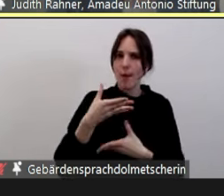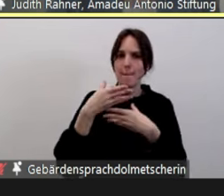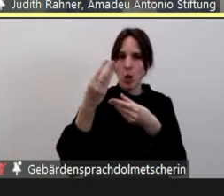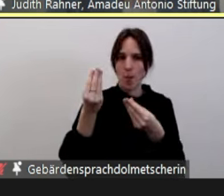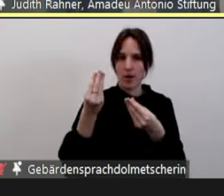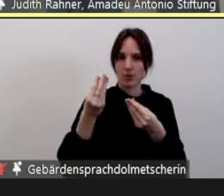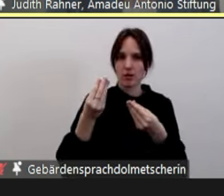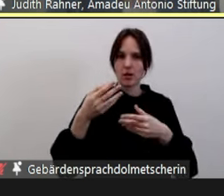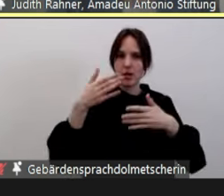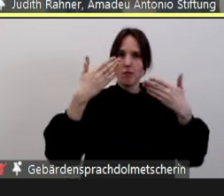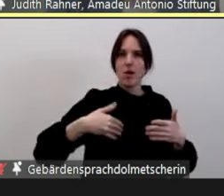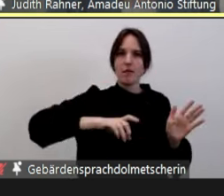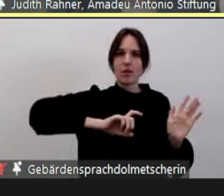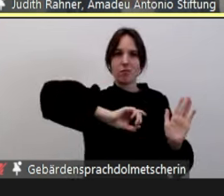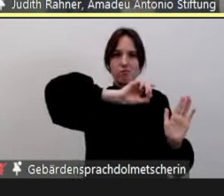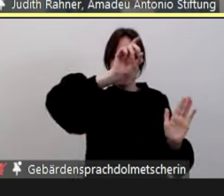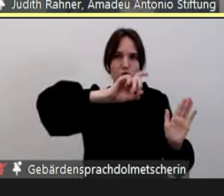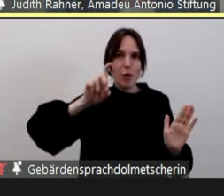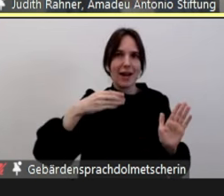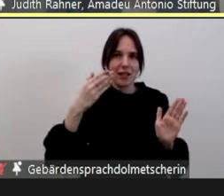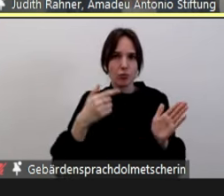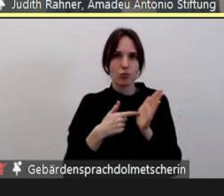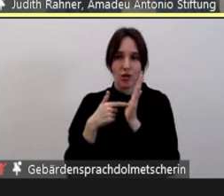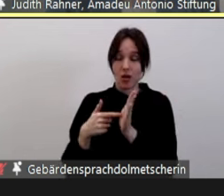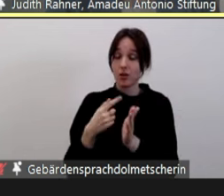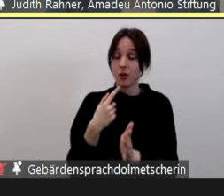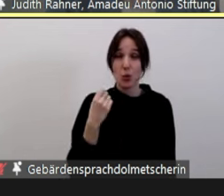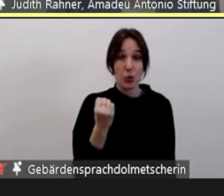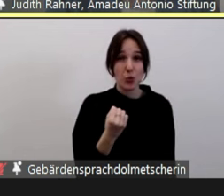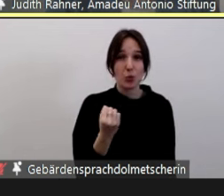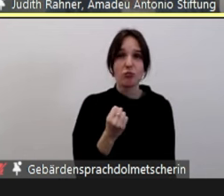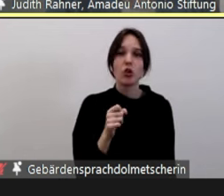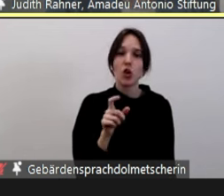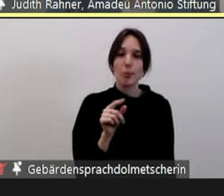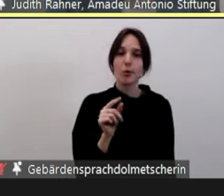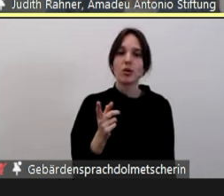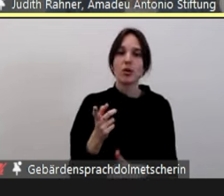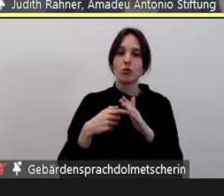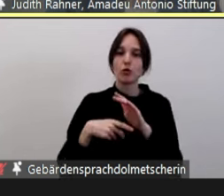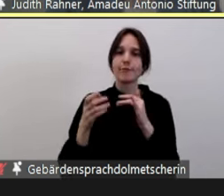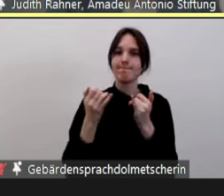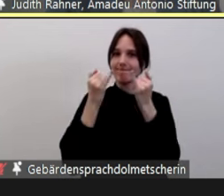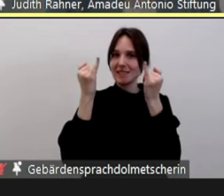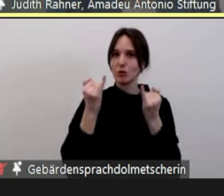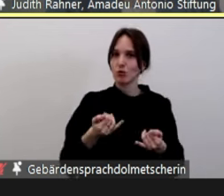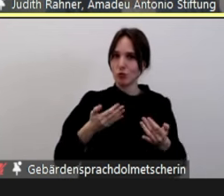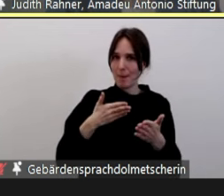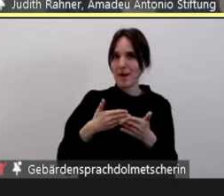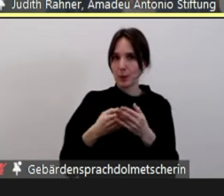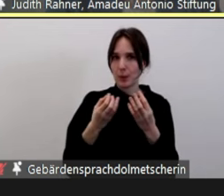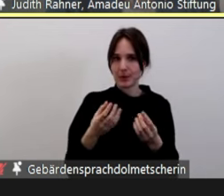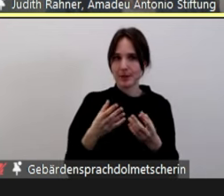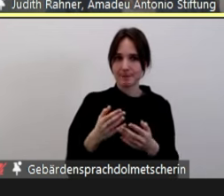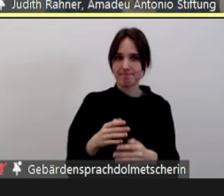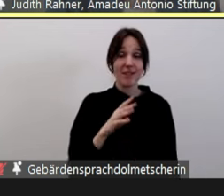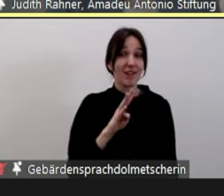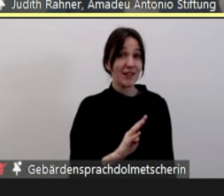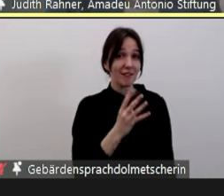Das würden wir unter antifeministische Diskriminierung und institutionelle Barrieren fassen. Kategorie 4,